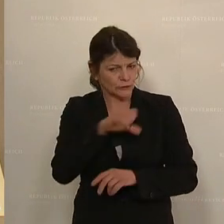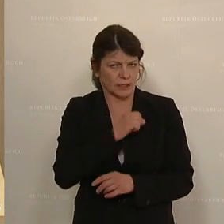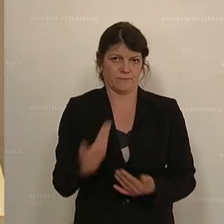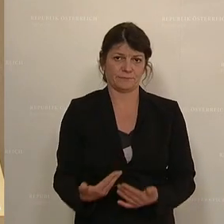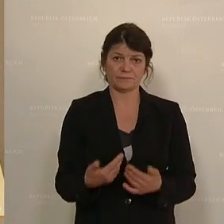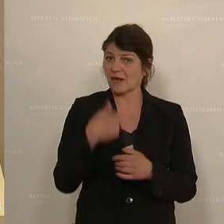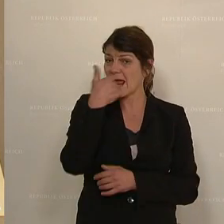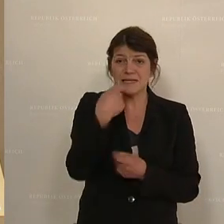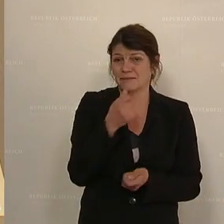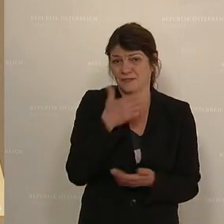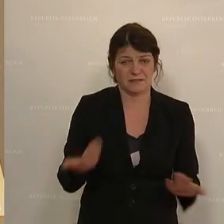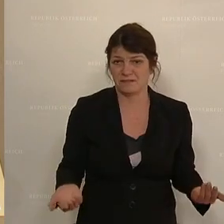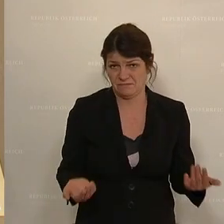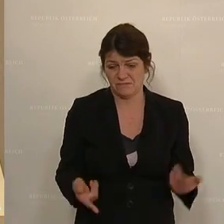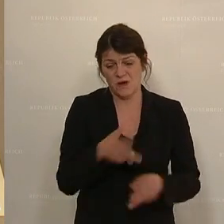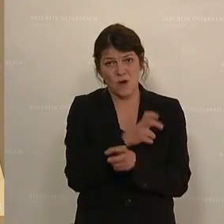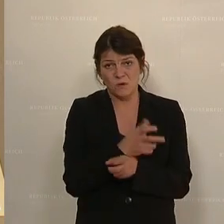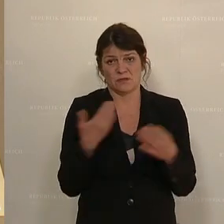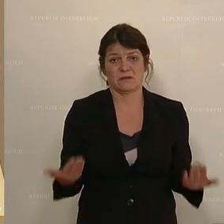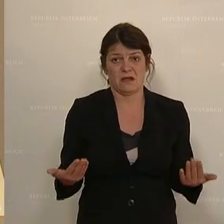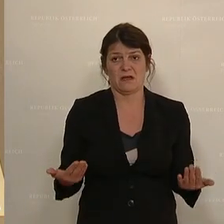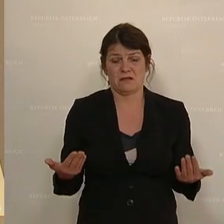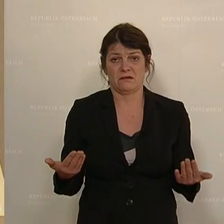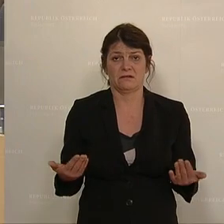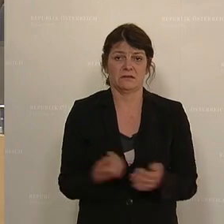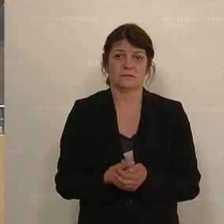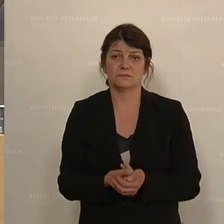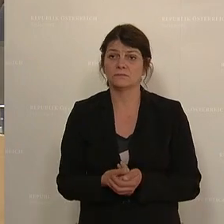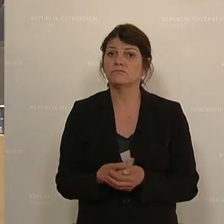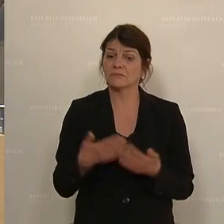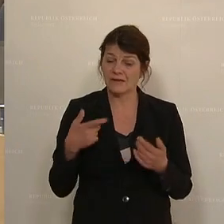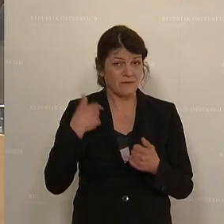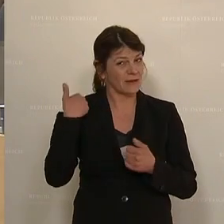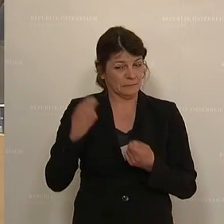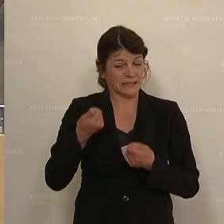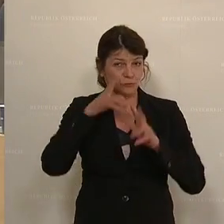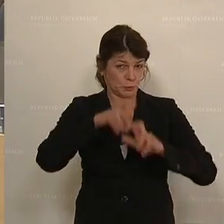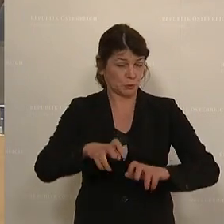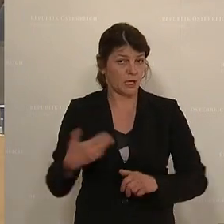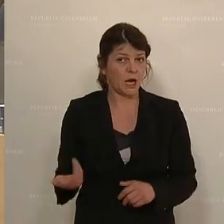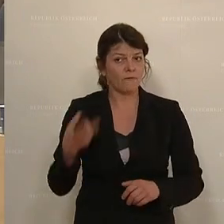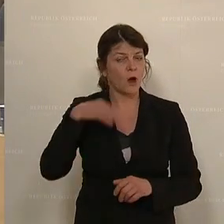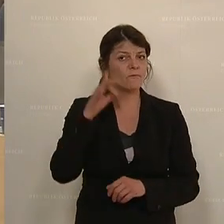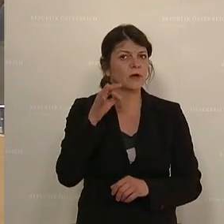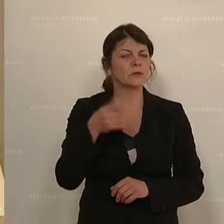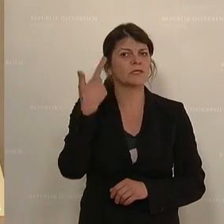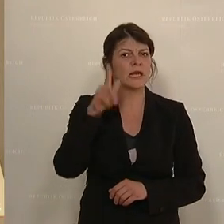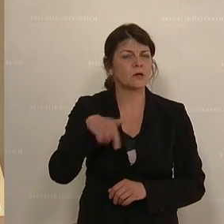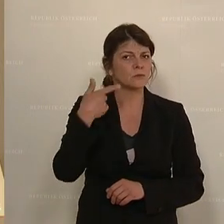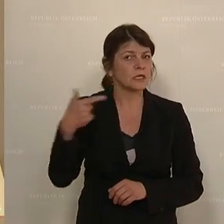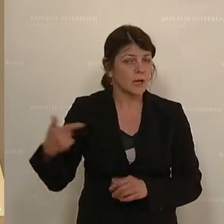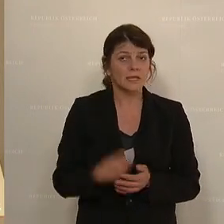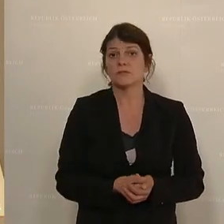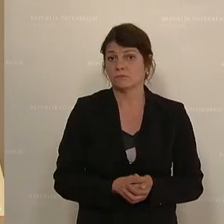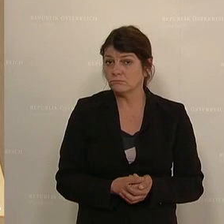Denn eines kann nicht sein, dass in Österreich laut einer Studie vom Februar 2022